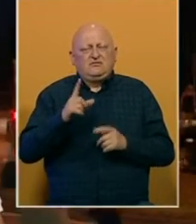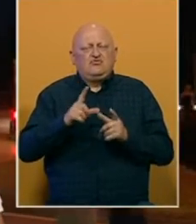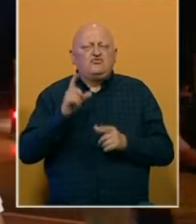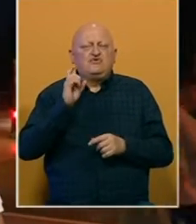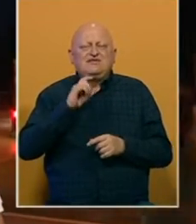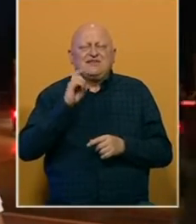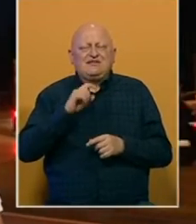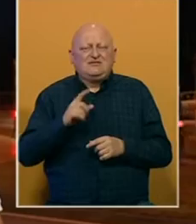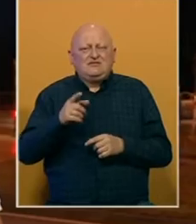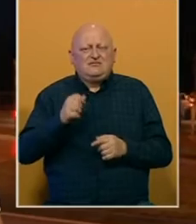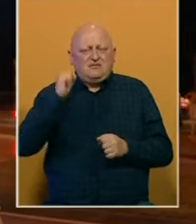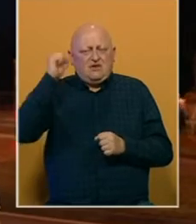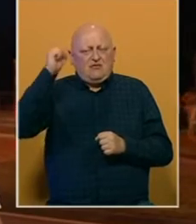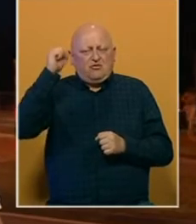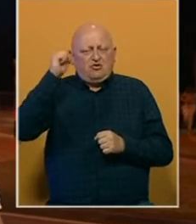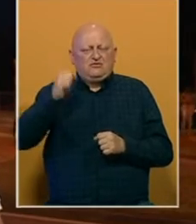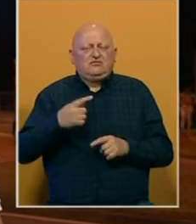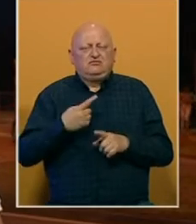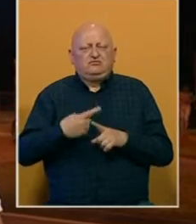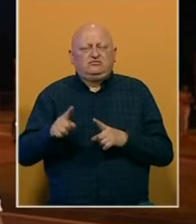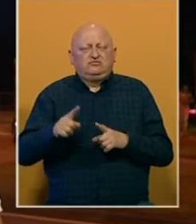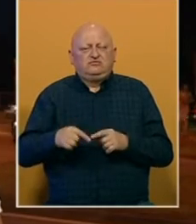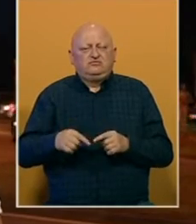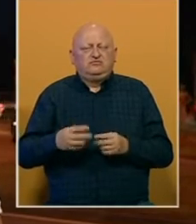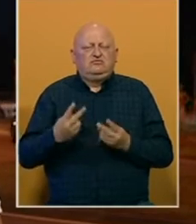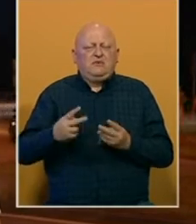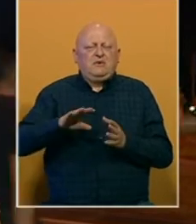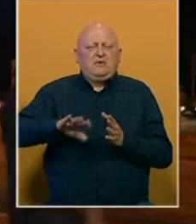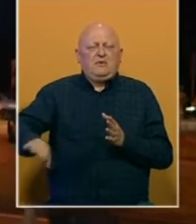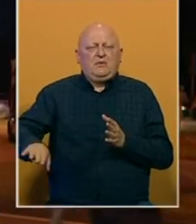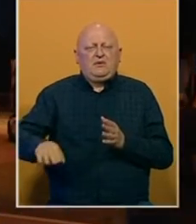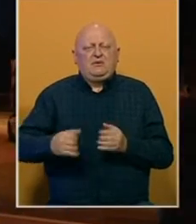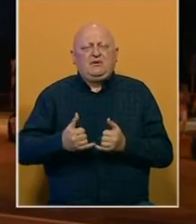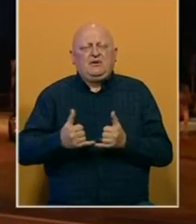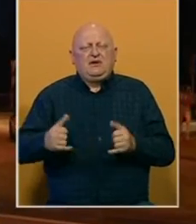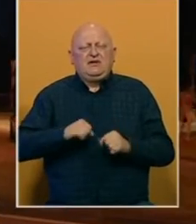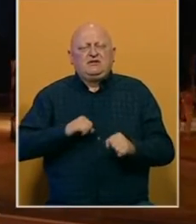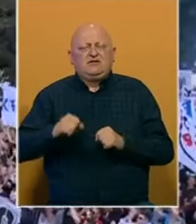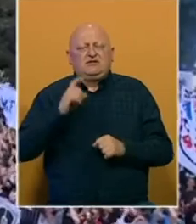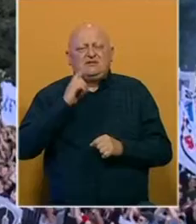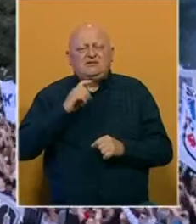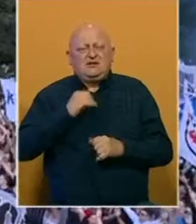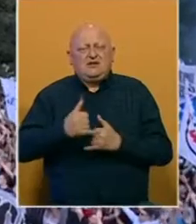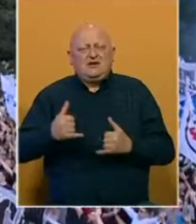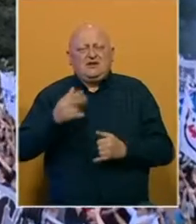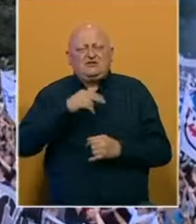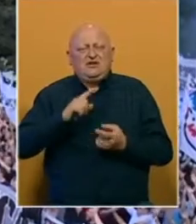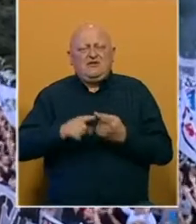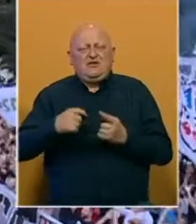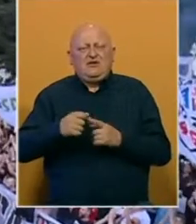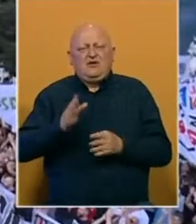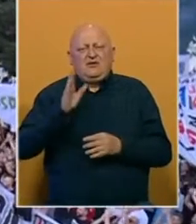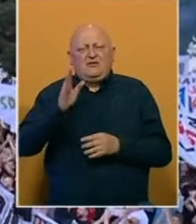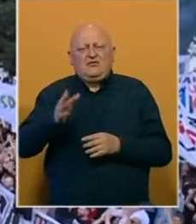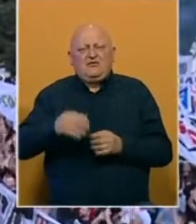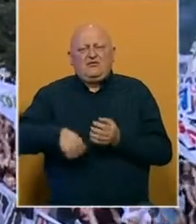Zenici na protestima zbog ignoranskog odnosa gradske uprave Zenice gradonačenika Fuada Kasumovića prema